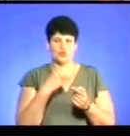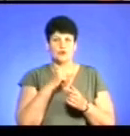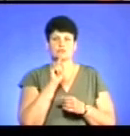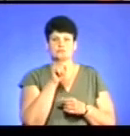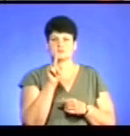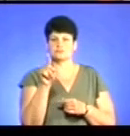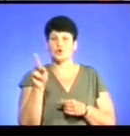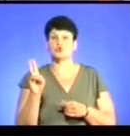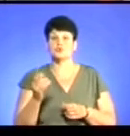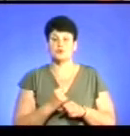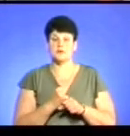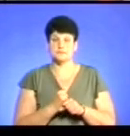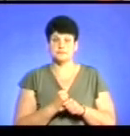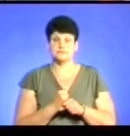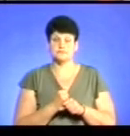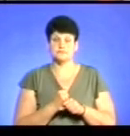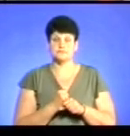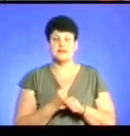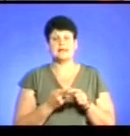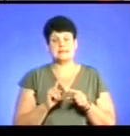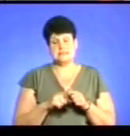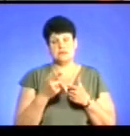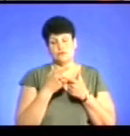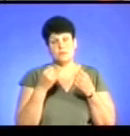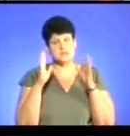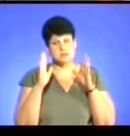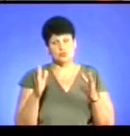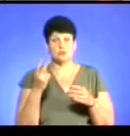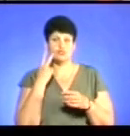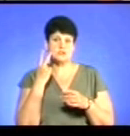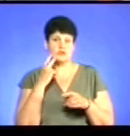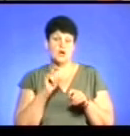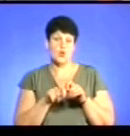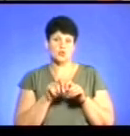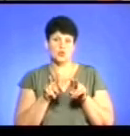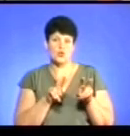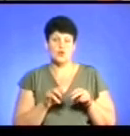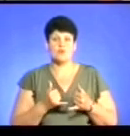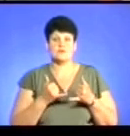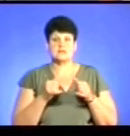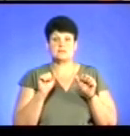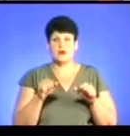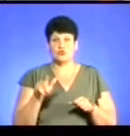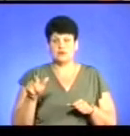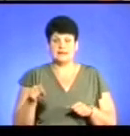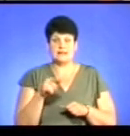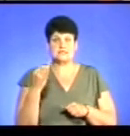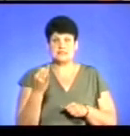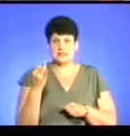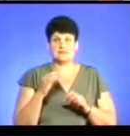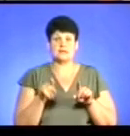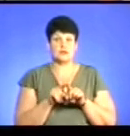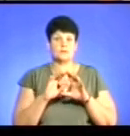зробив. Тобто, ця інформація буде постійно перебувати під контролем оповноваженого справ людини. Крім того, нею зацікавились